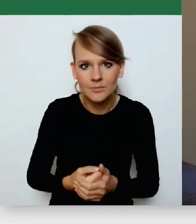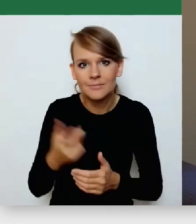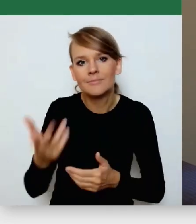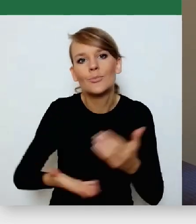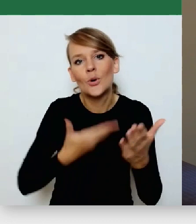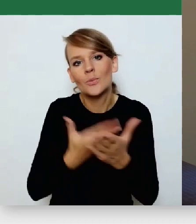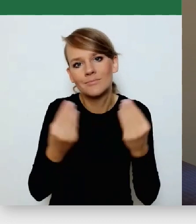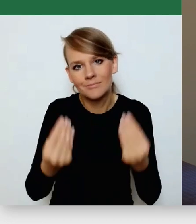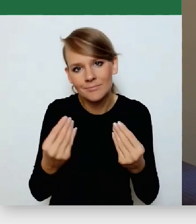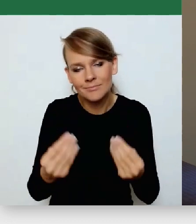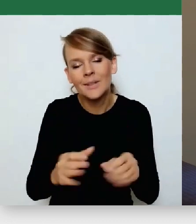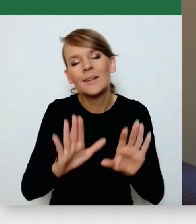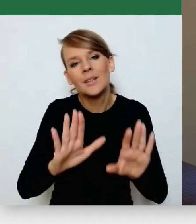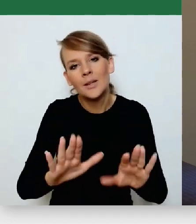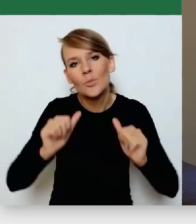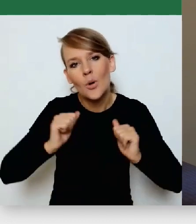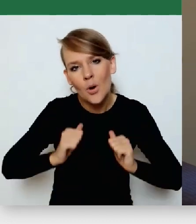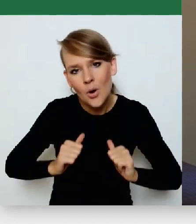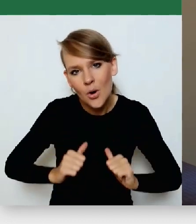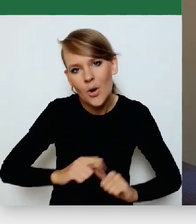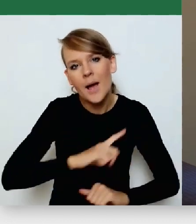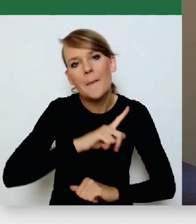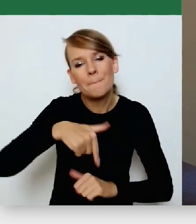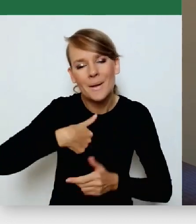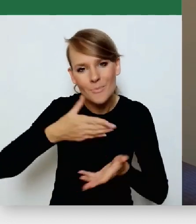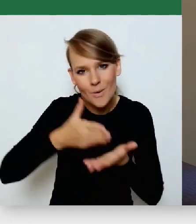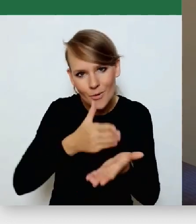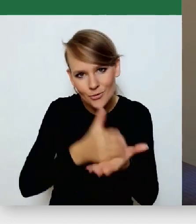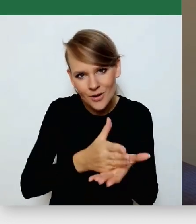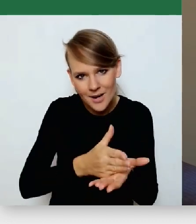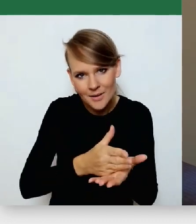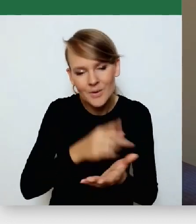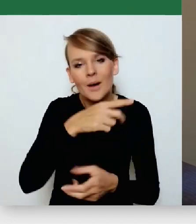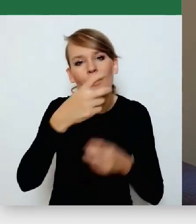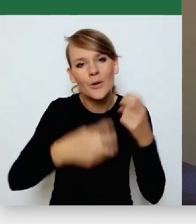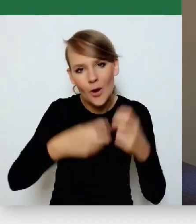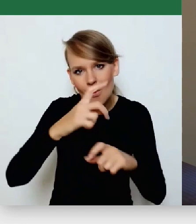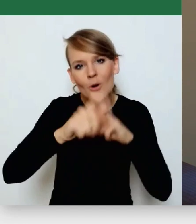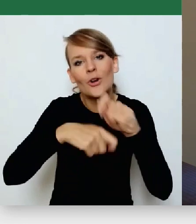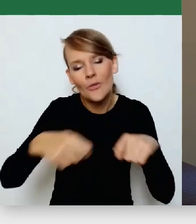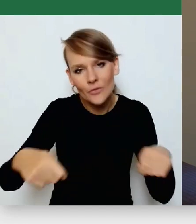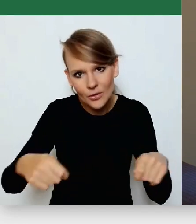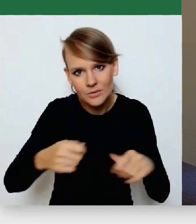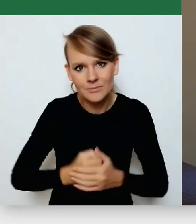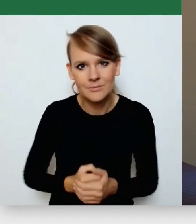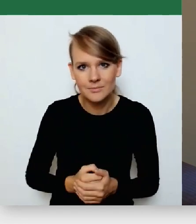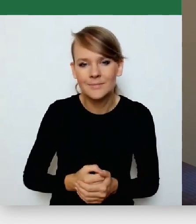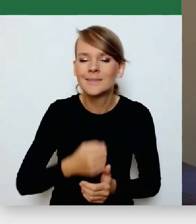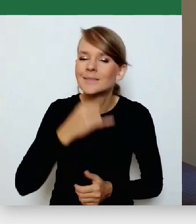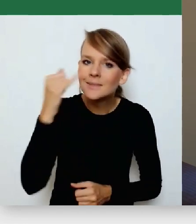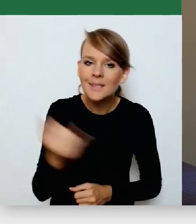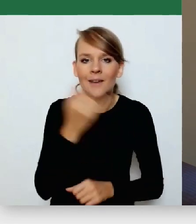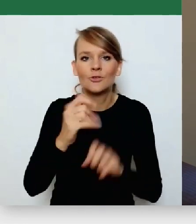Spokojnie, my wam pomożemy. My ten problem rozwiążemy. I praktycznie przy każdym kryzysie